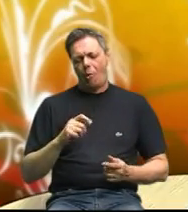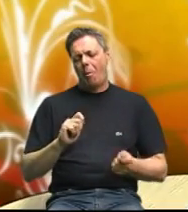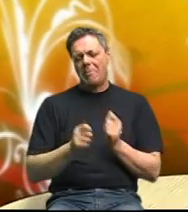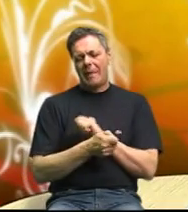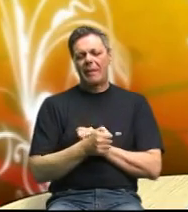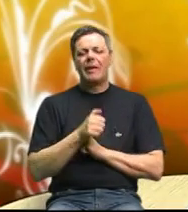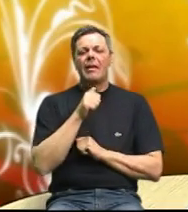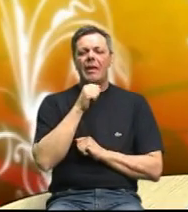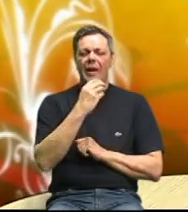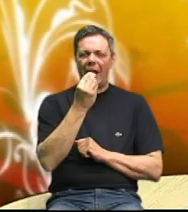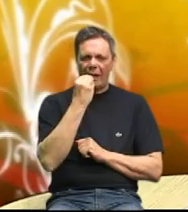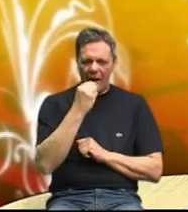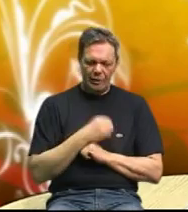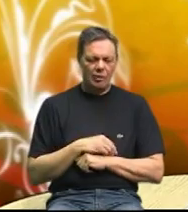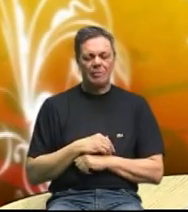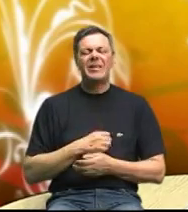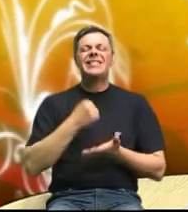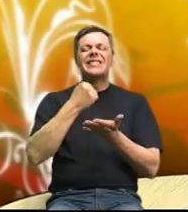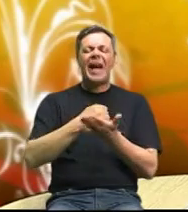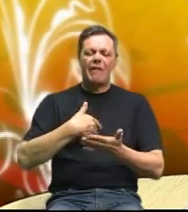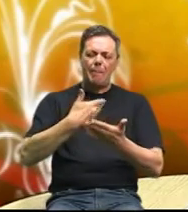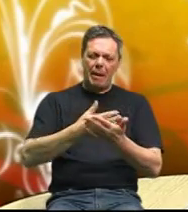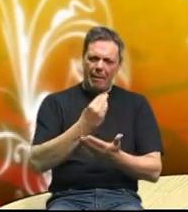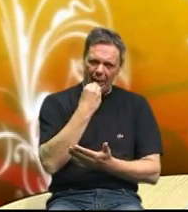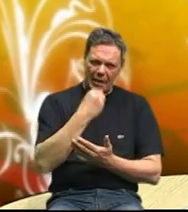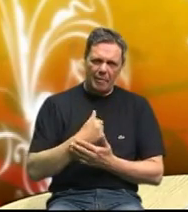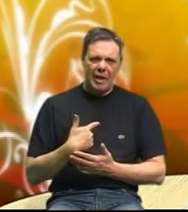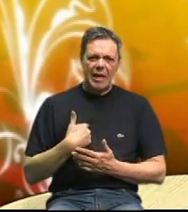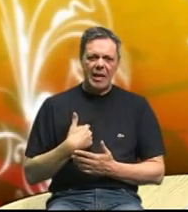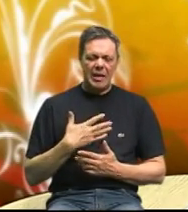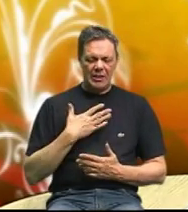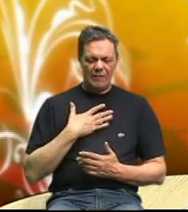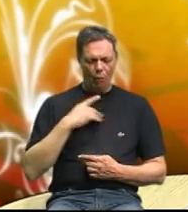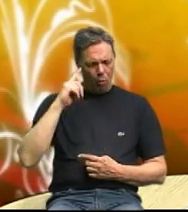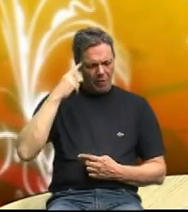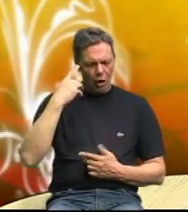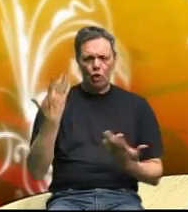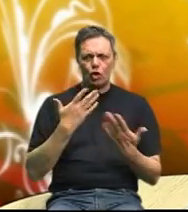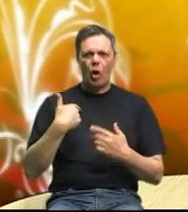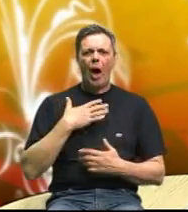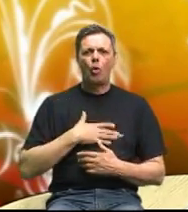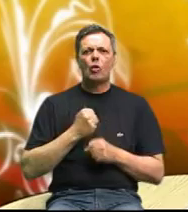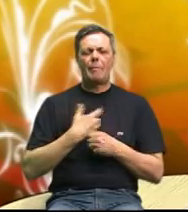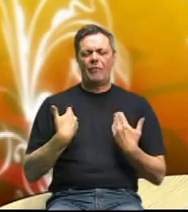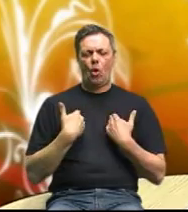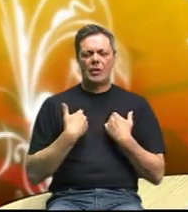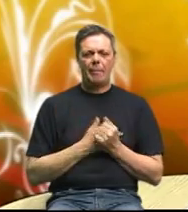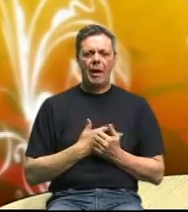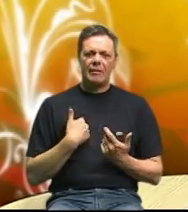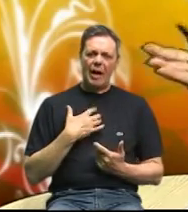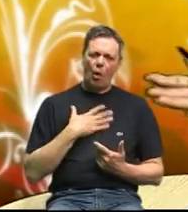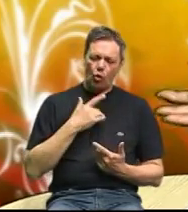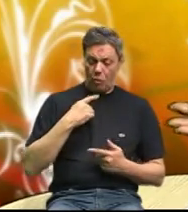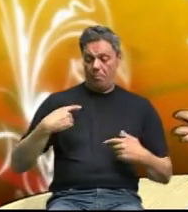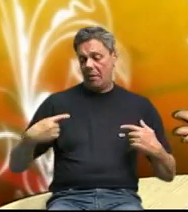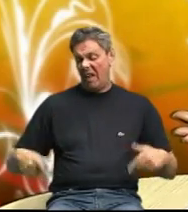treba promijeniti stav prema prehrani i svoju misao što ja to hoću od sebe hoću li ja biti